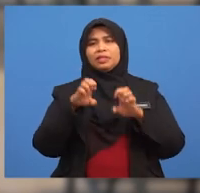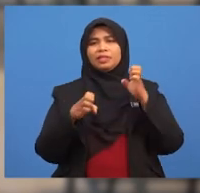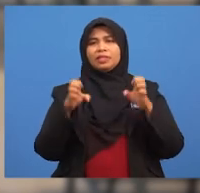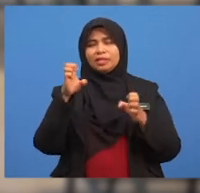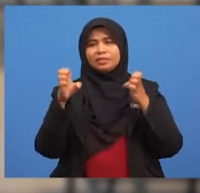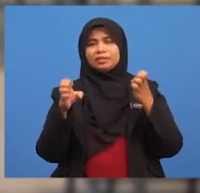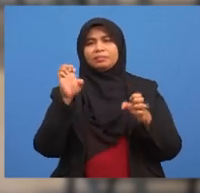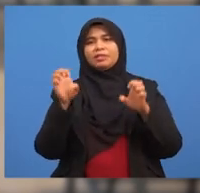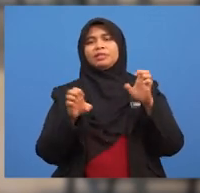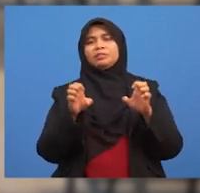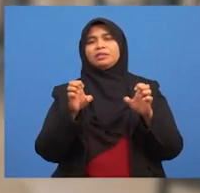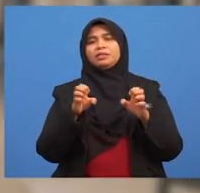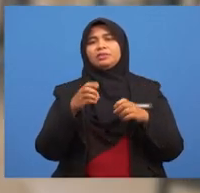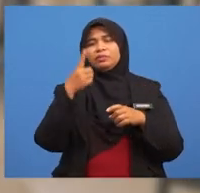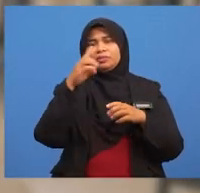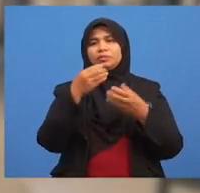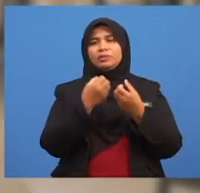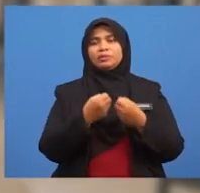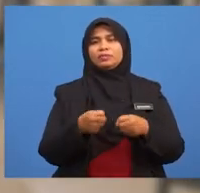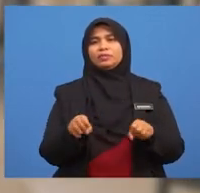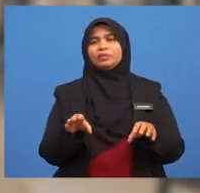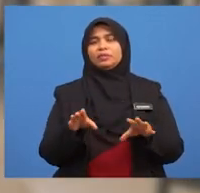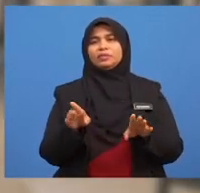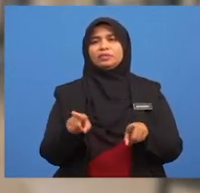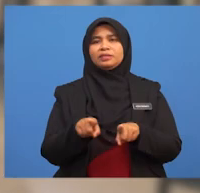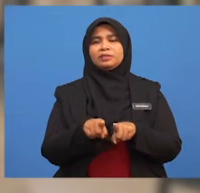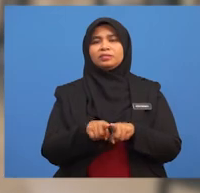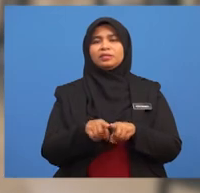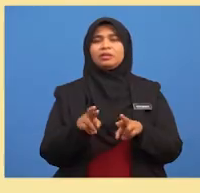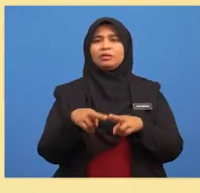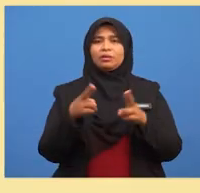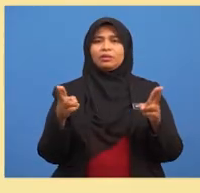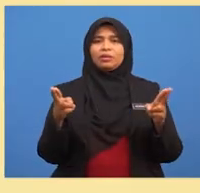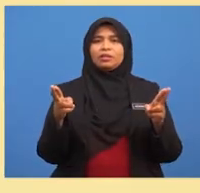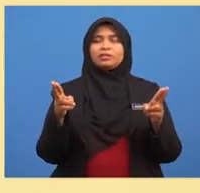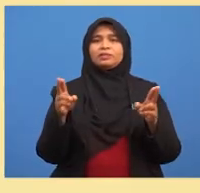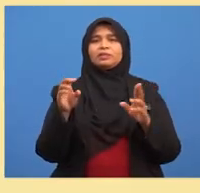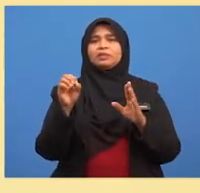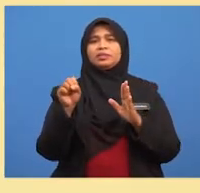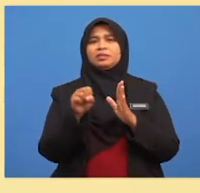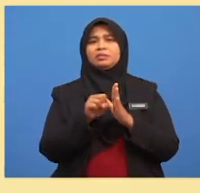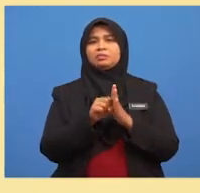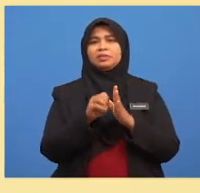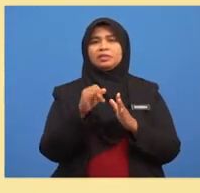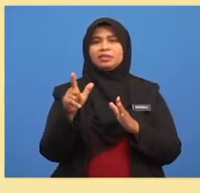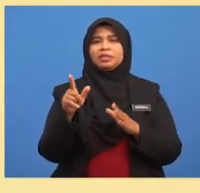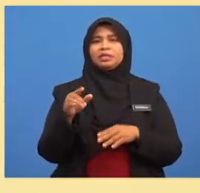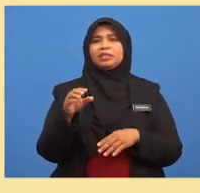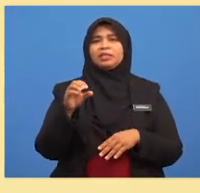kesudahan sama boleh jadi Ruang sampel ialah set yang mengandungi